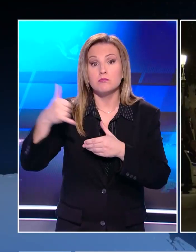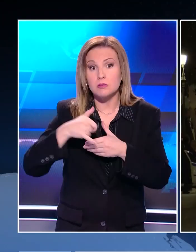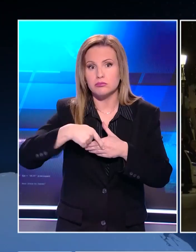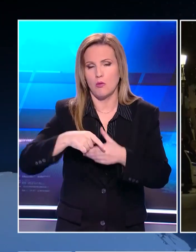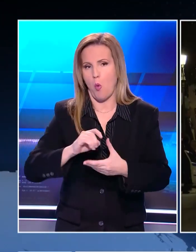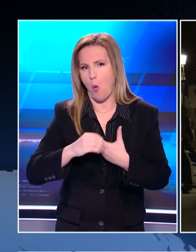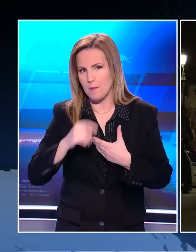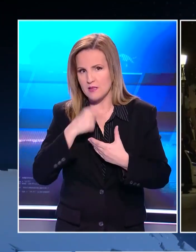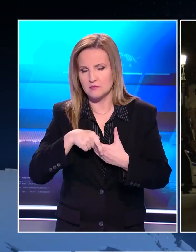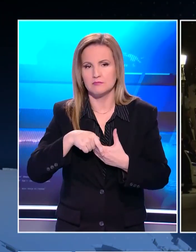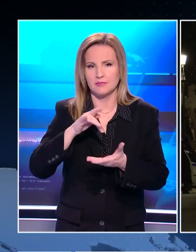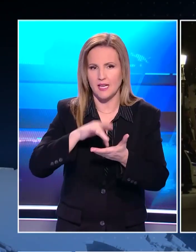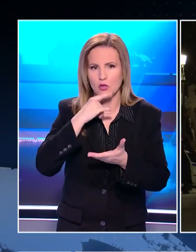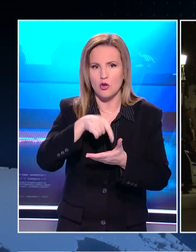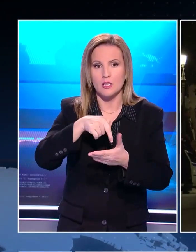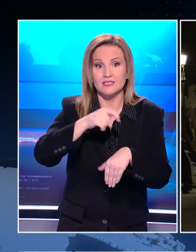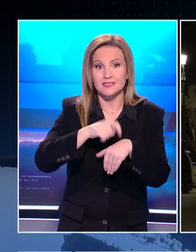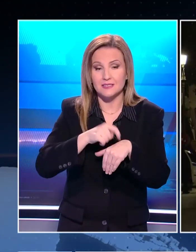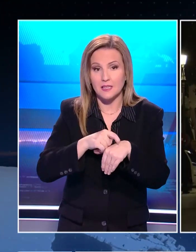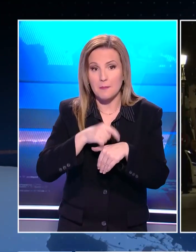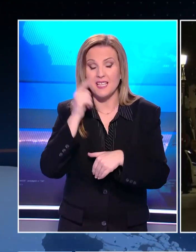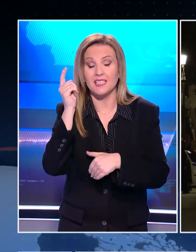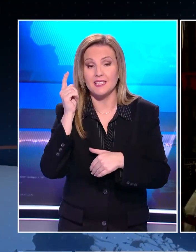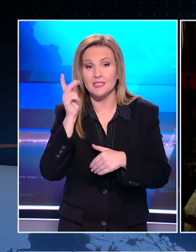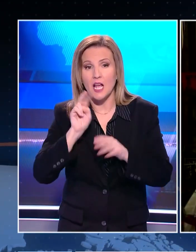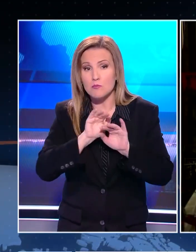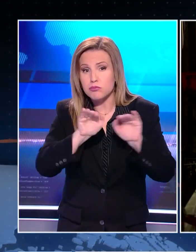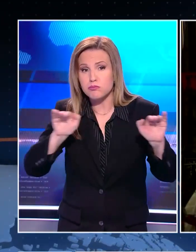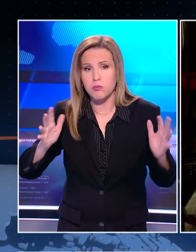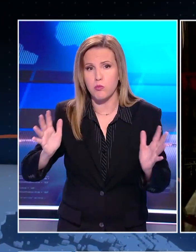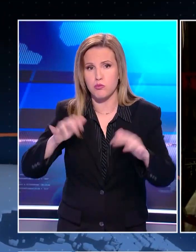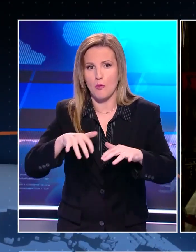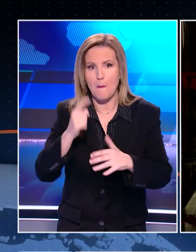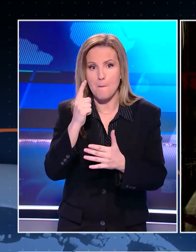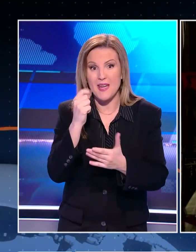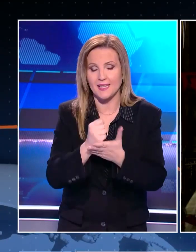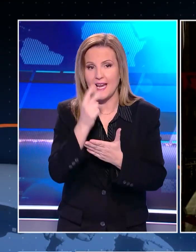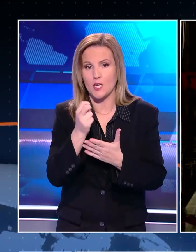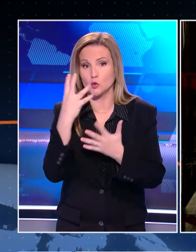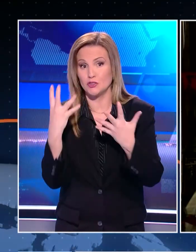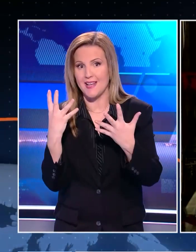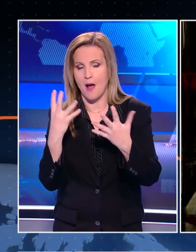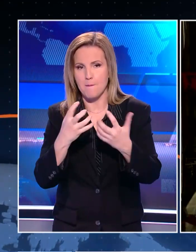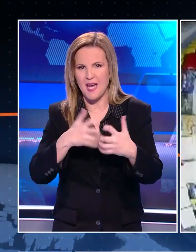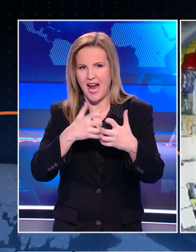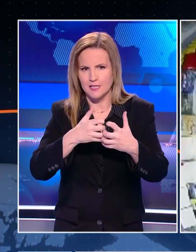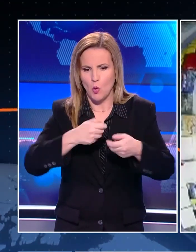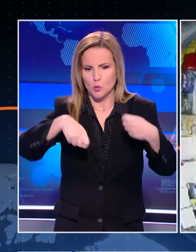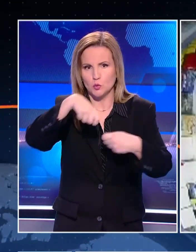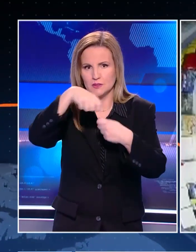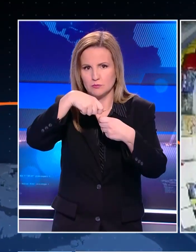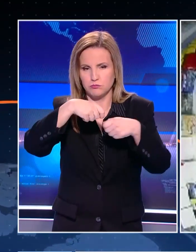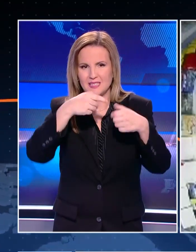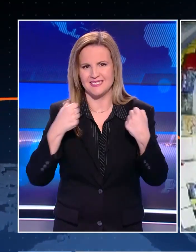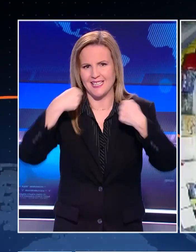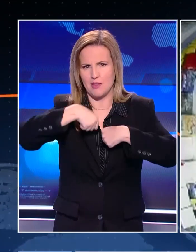του σταθμού. Την ίδια στιγμή στο κέντρο της Αθήνας έχει ήδη σημάνει συναγερμός. Μία και 29 ο μηχανισμός που βρίσκεται μέσα σε σακίδιο το οποίο είναι